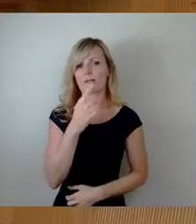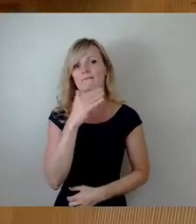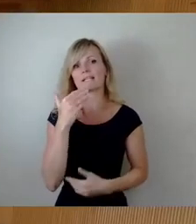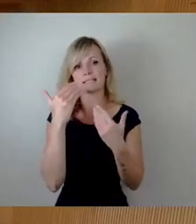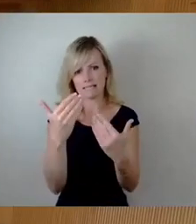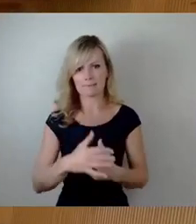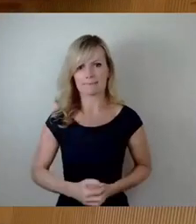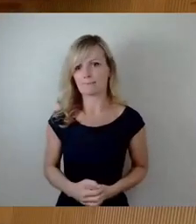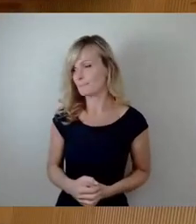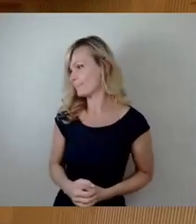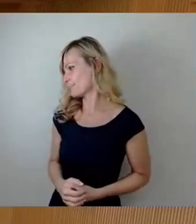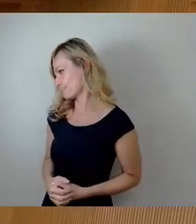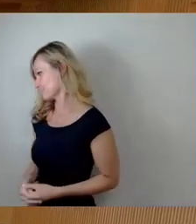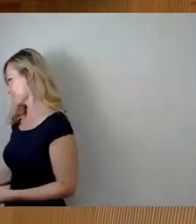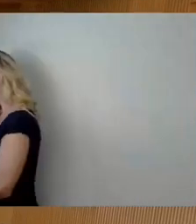Und darf Herr Katsch bitten.